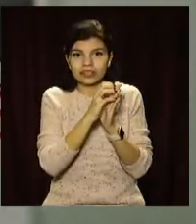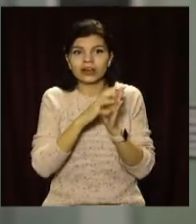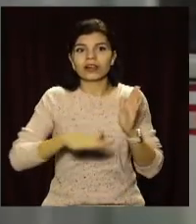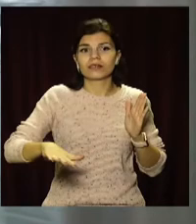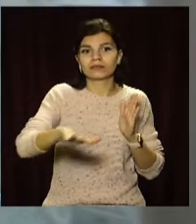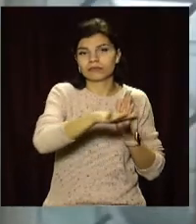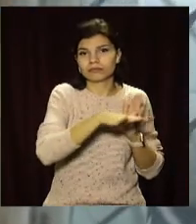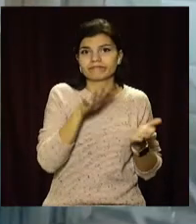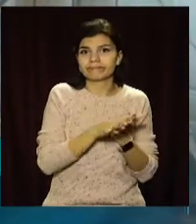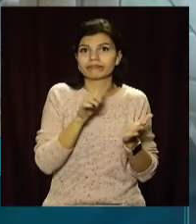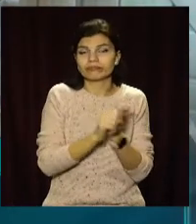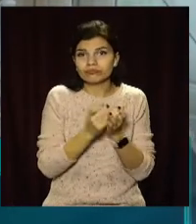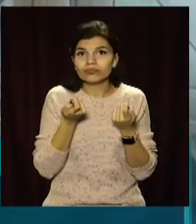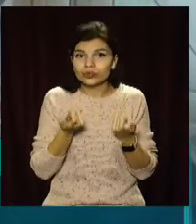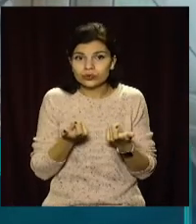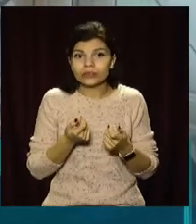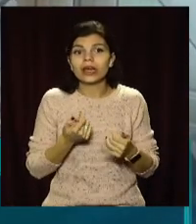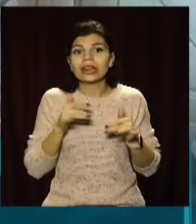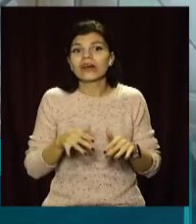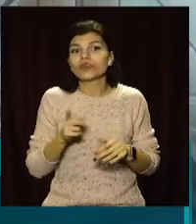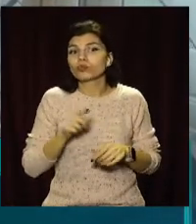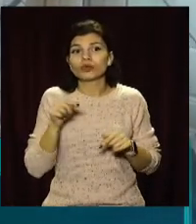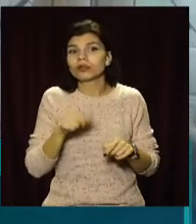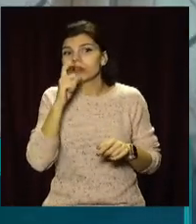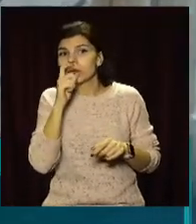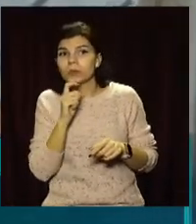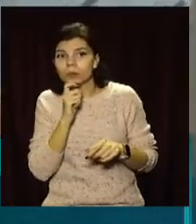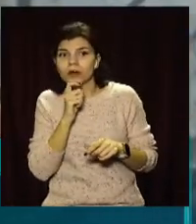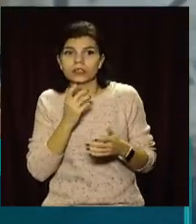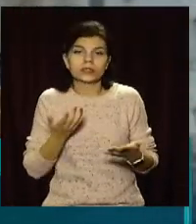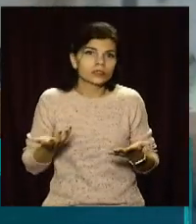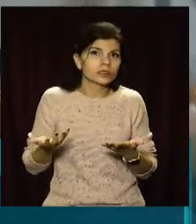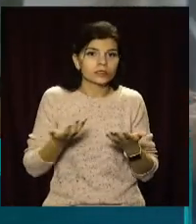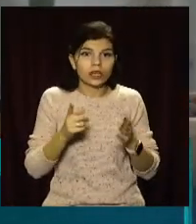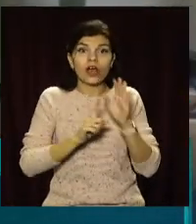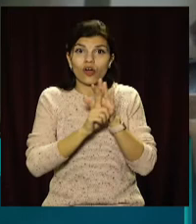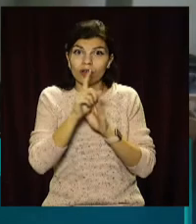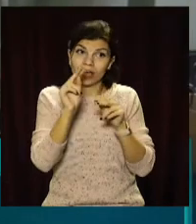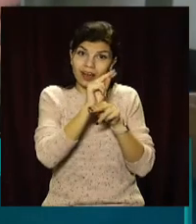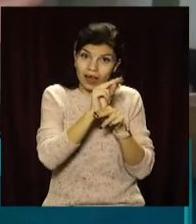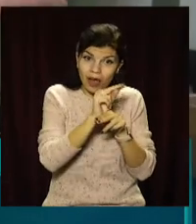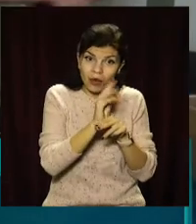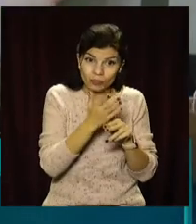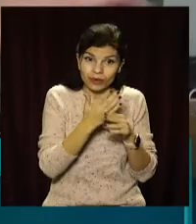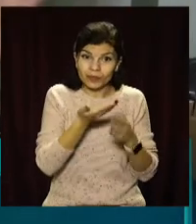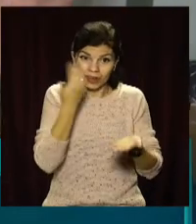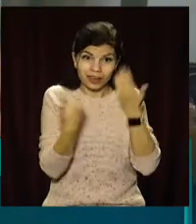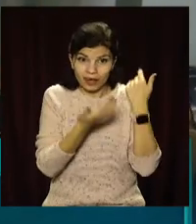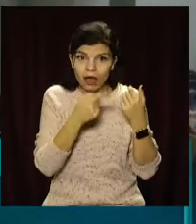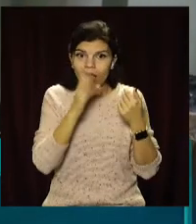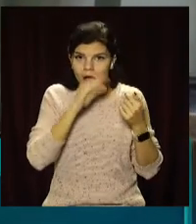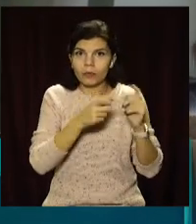поміщення. І справа в тому, що тут непонятно. Ми почнемо його устрінити, і це може